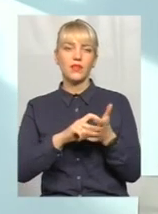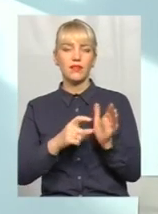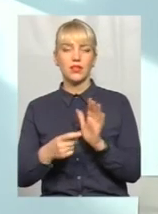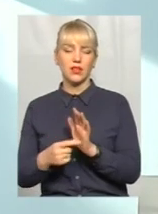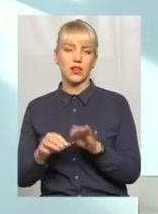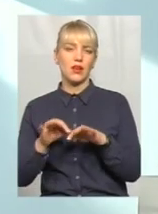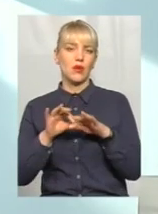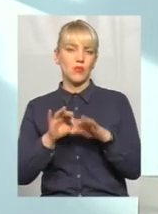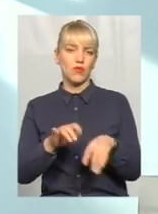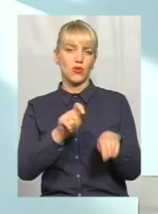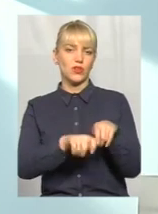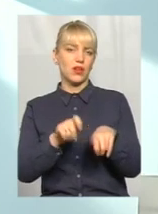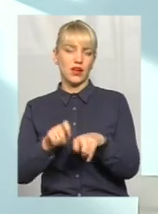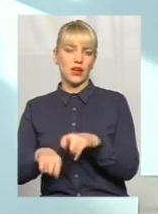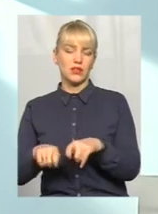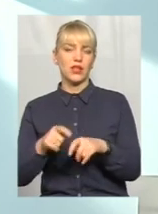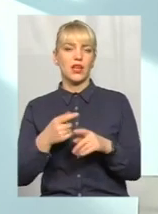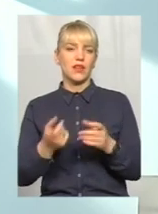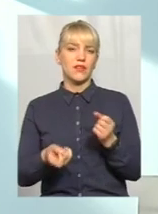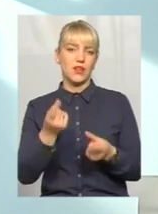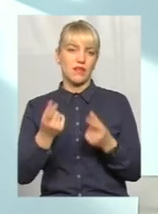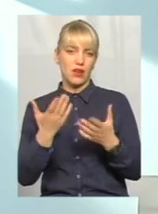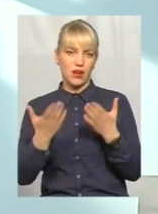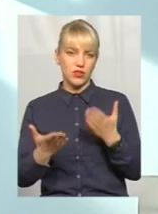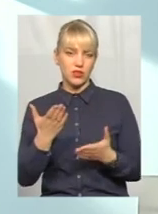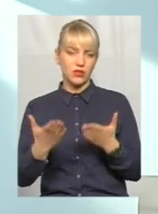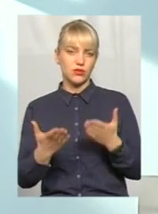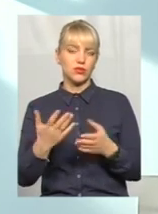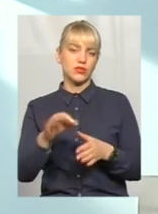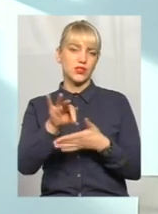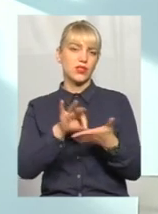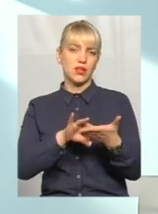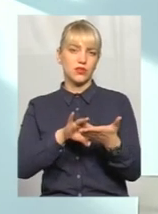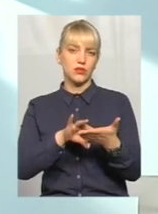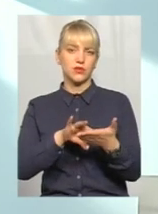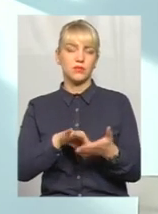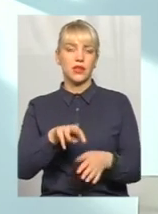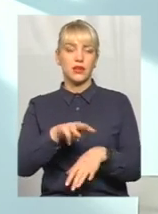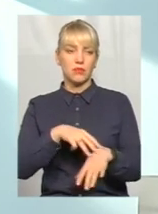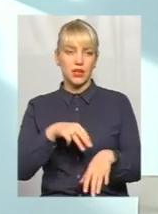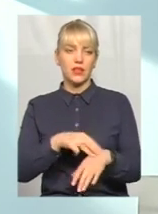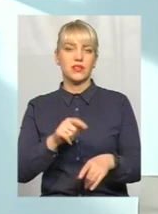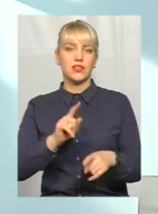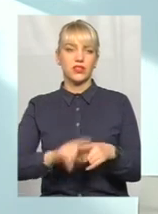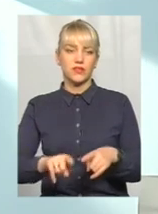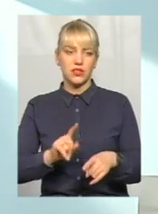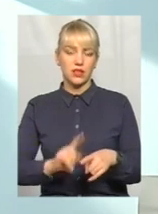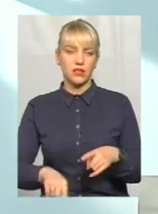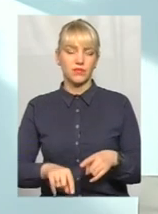проходить рейд. В ході цього рейду виявляється, і якщо виявили, зразу ж, знову ж таки, міліція, швидка,